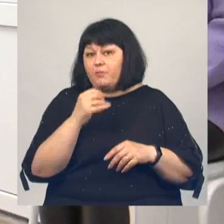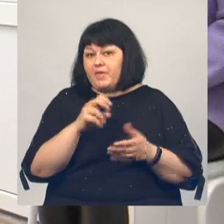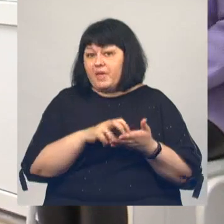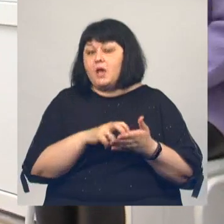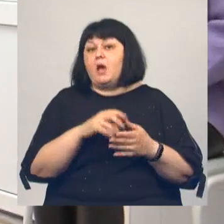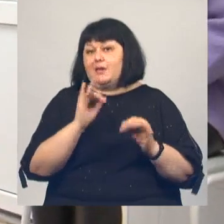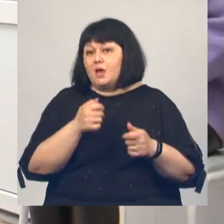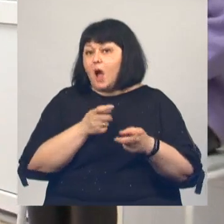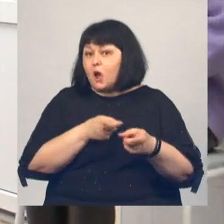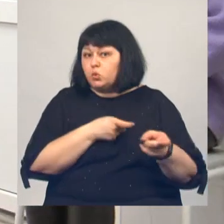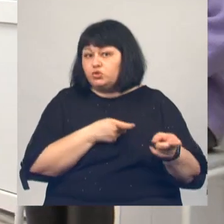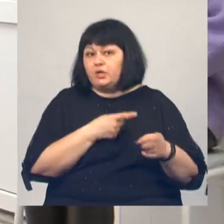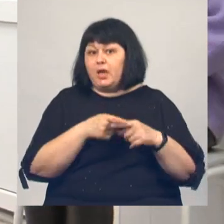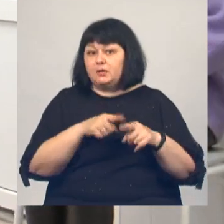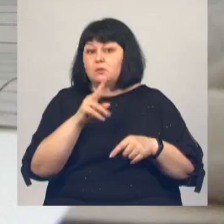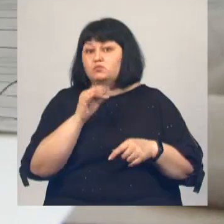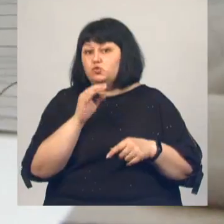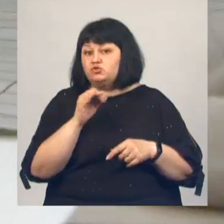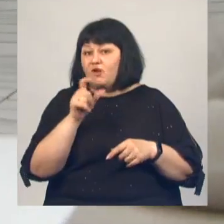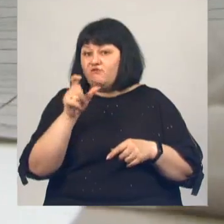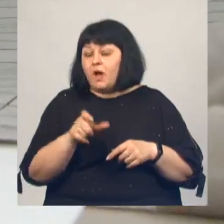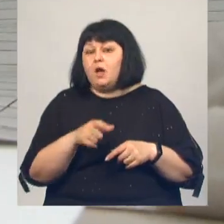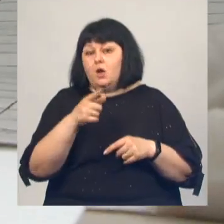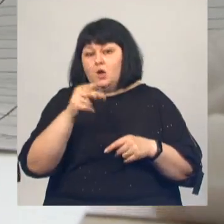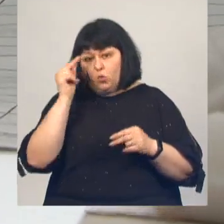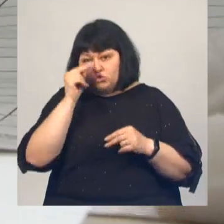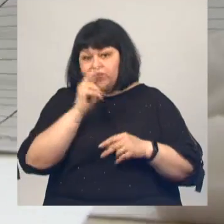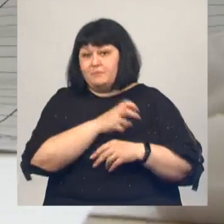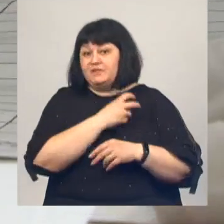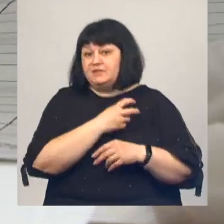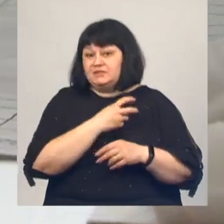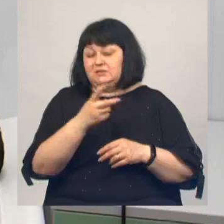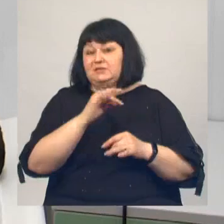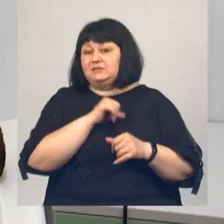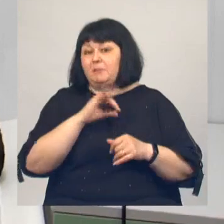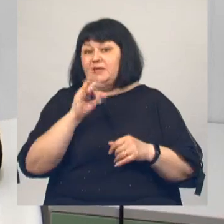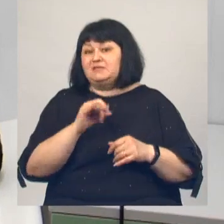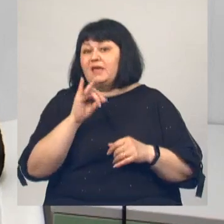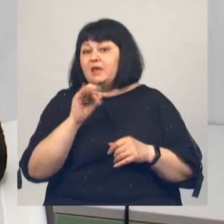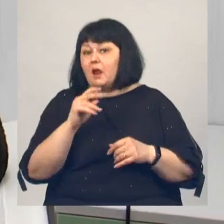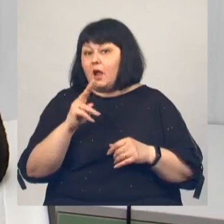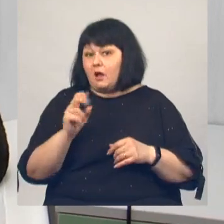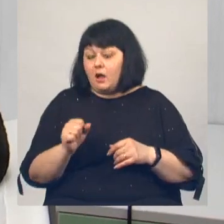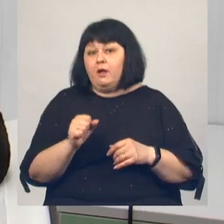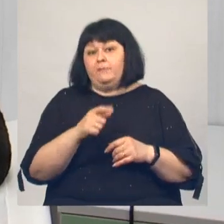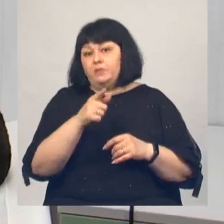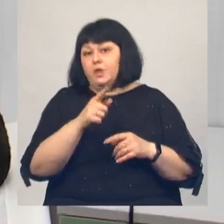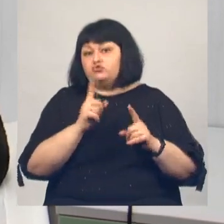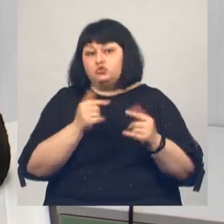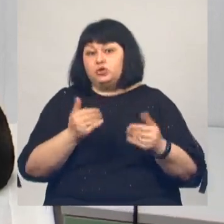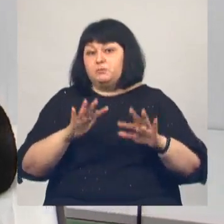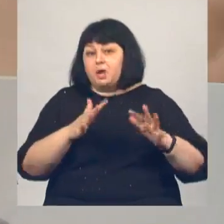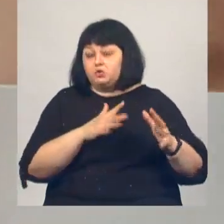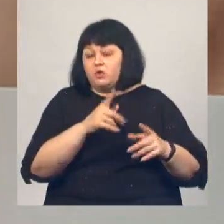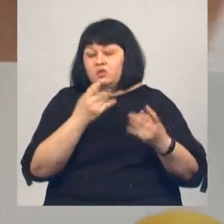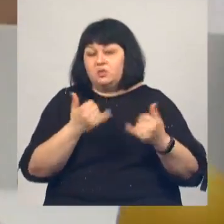А это Мустафа. Его родина Ирак. Здесь он учится в медицинском. Трудится медбратом. То, что сейчас происходит, его не удивляет. Когда